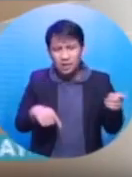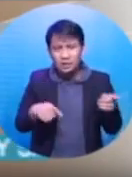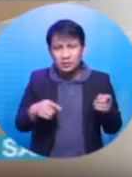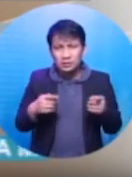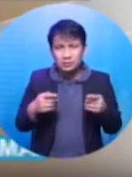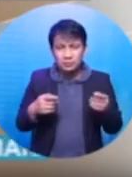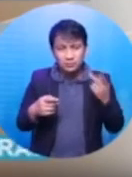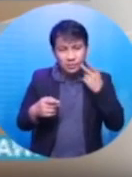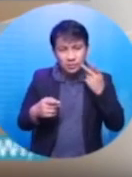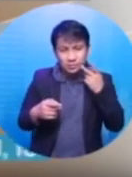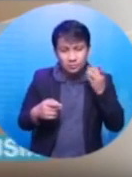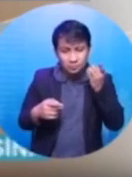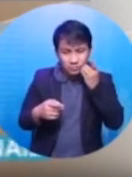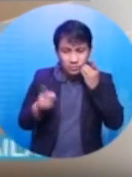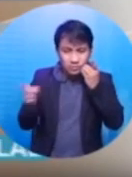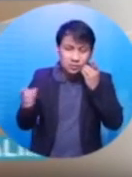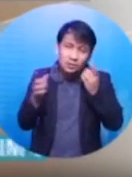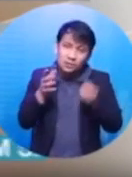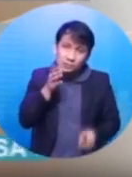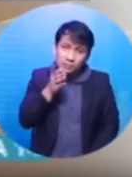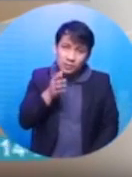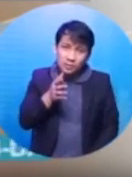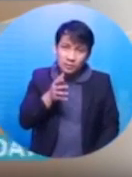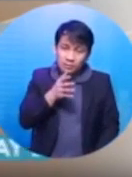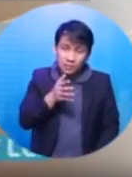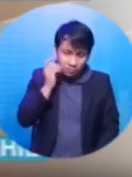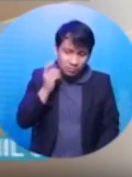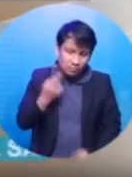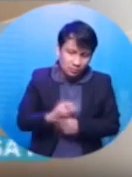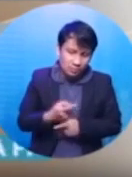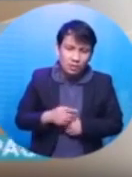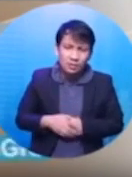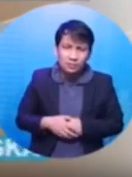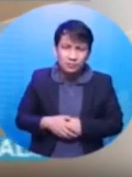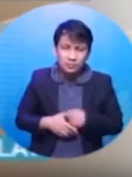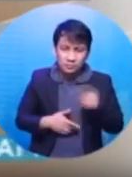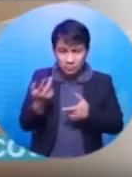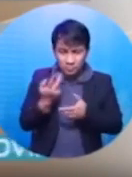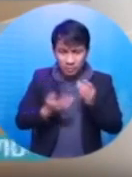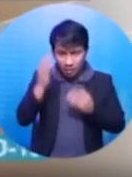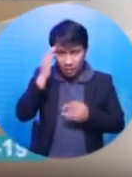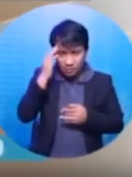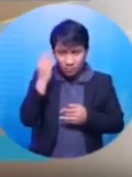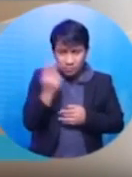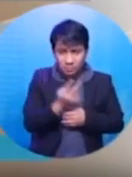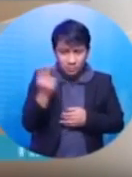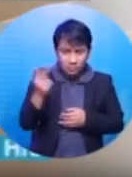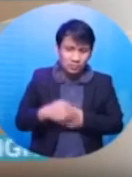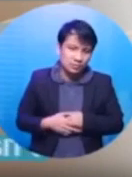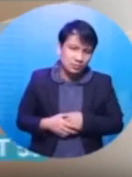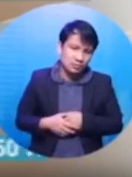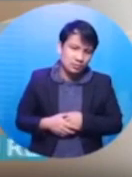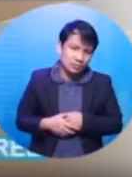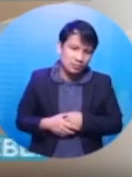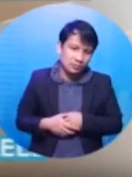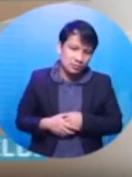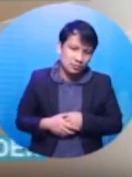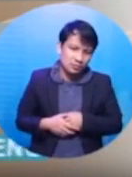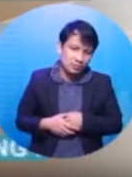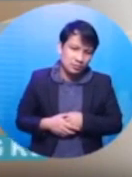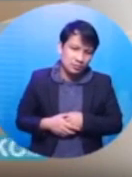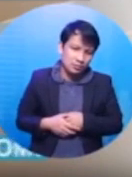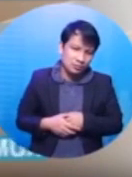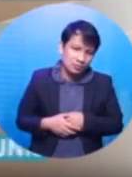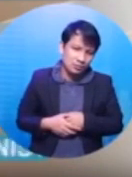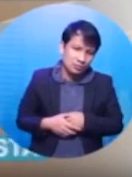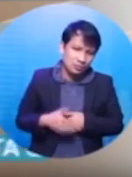Ms. Karen D. Guzman at sa kaninanay Carolina Lissi-Ralde. Opo. Kilala niyo po itong dalawa mag-ina? Pamilyar po. Pero hindi